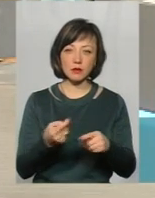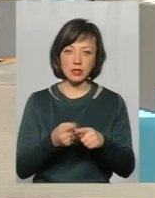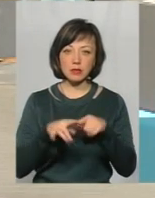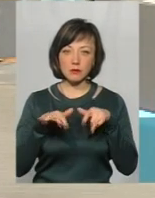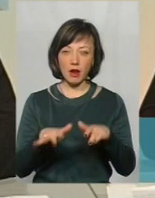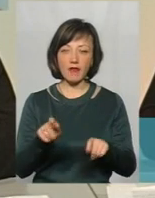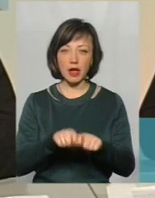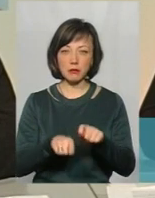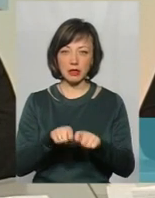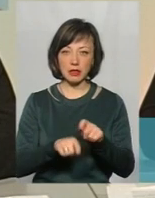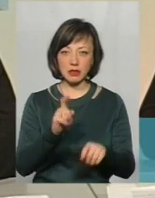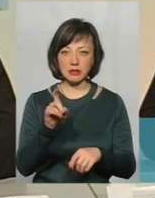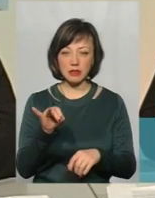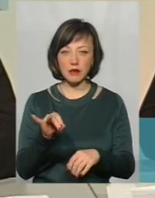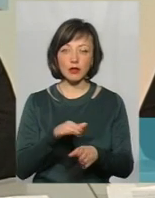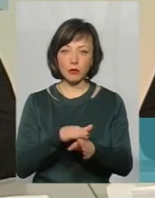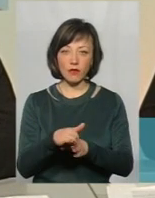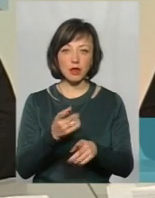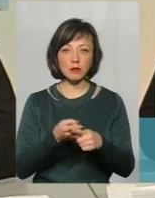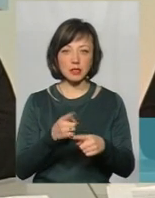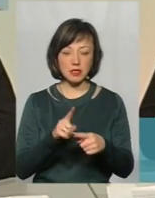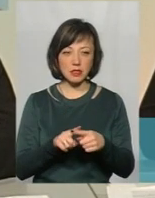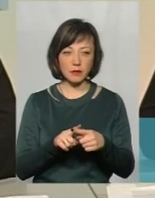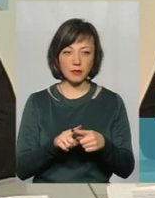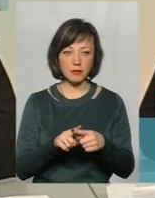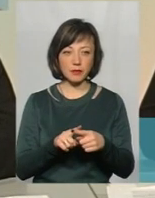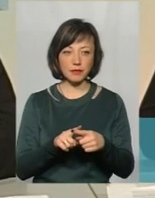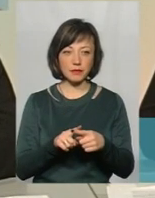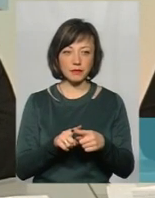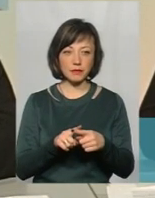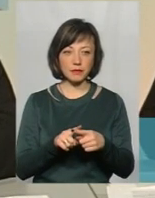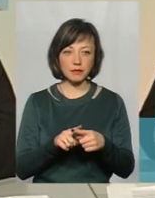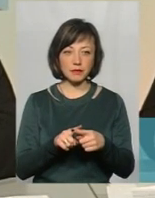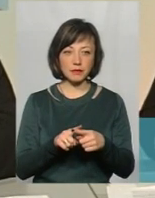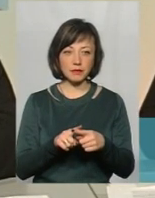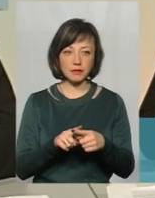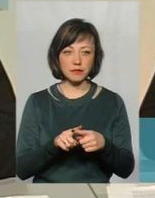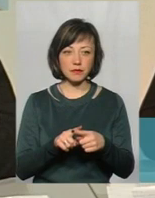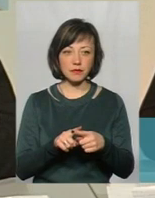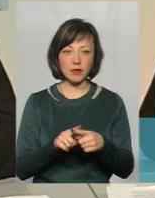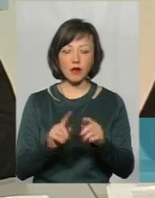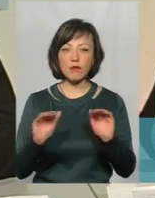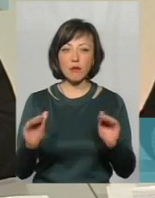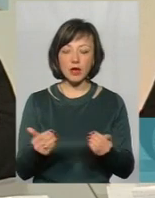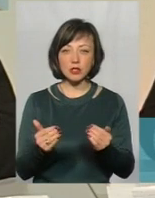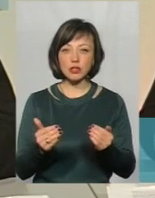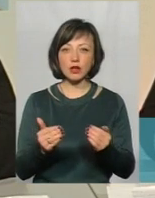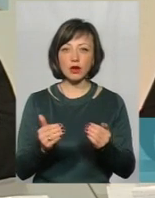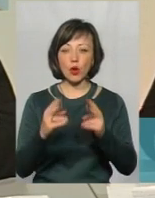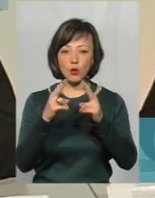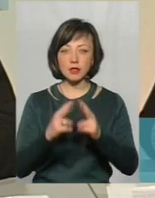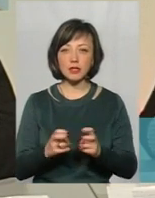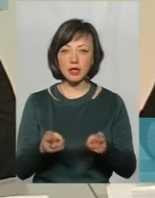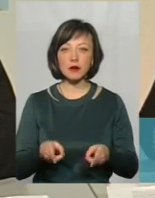експертизи. Однак відбуватиметься це в межах розслідування